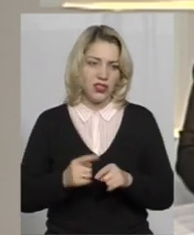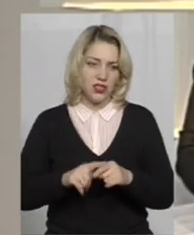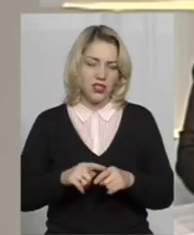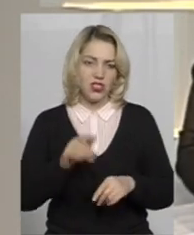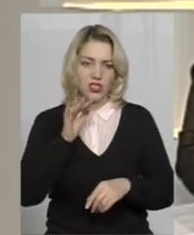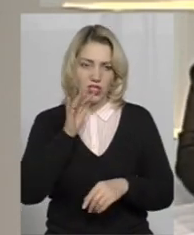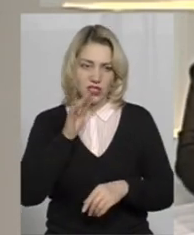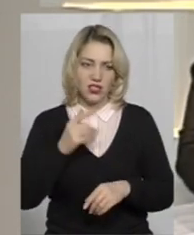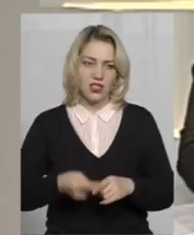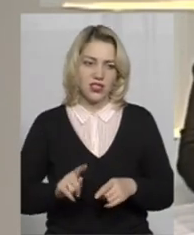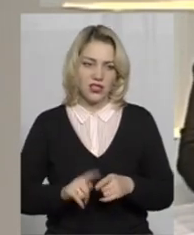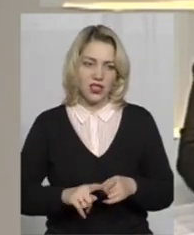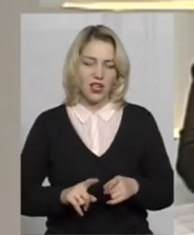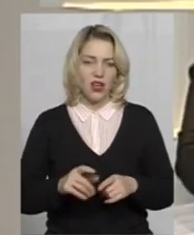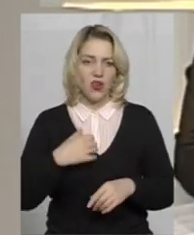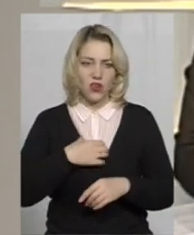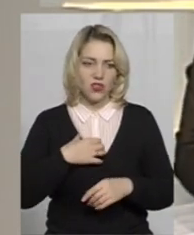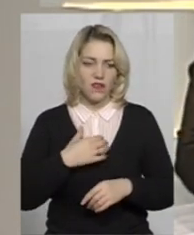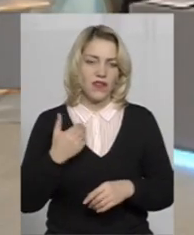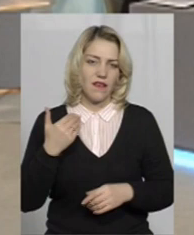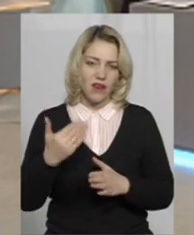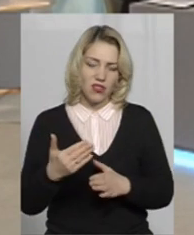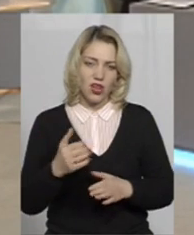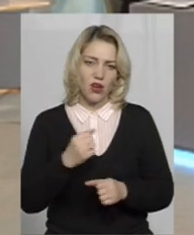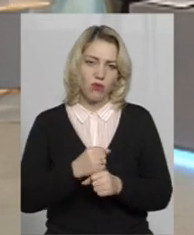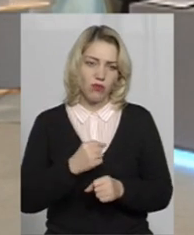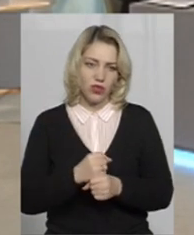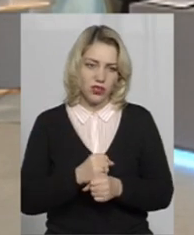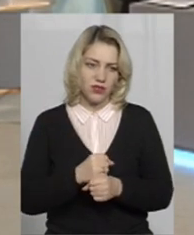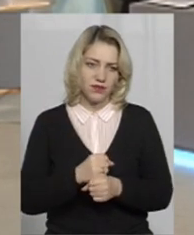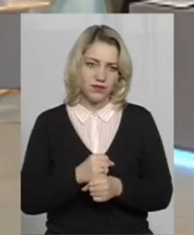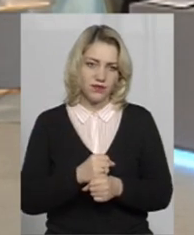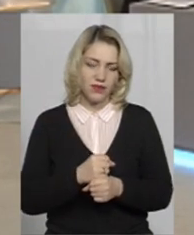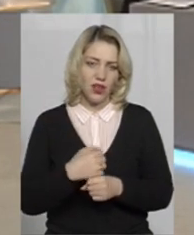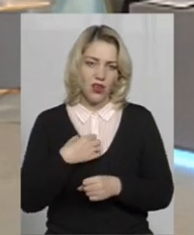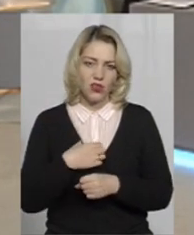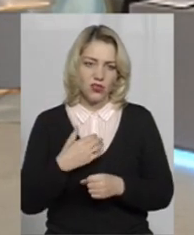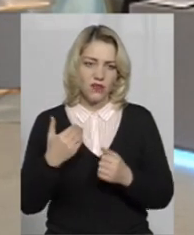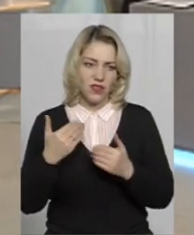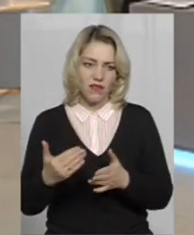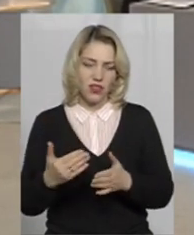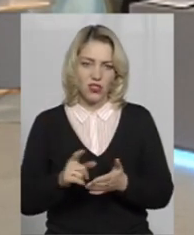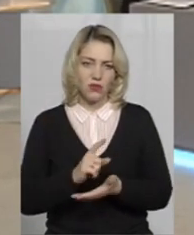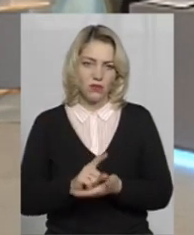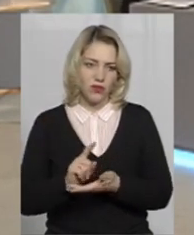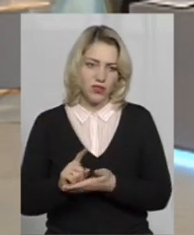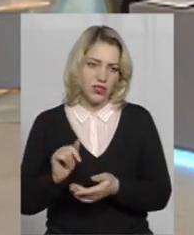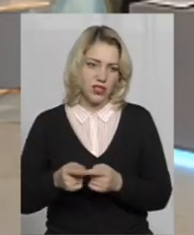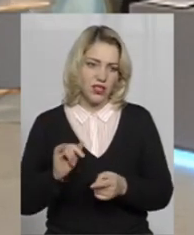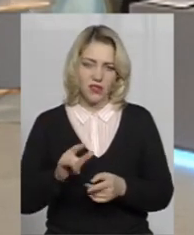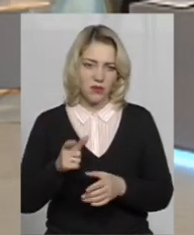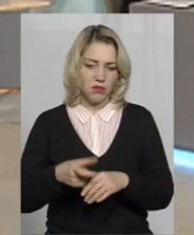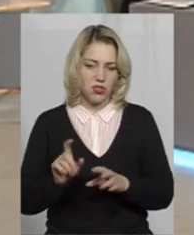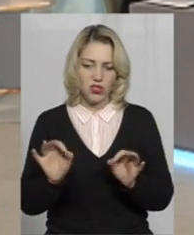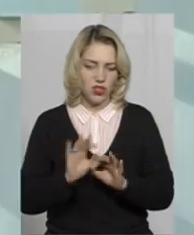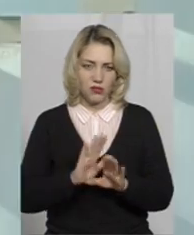час. Це основна ваша робота? Основні ваші обов'язки? Ви більше нічим не займаєтеся?